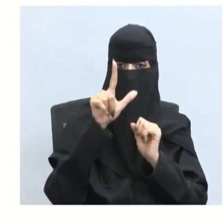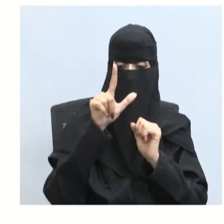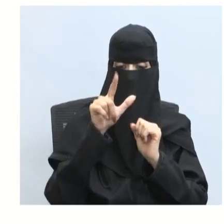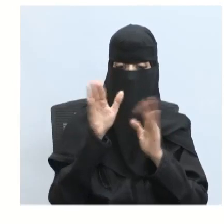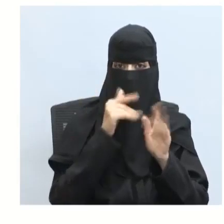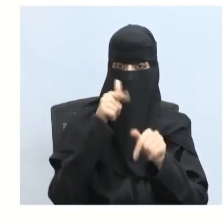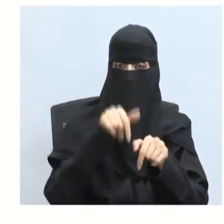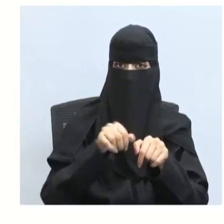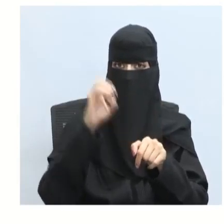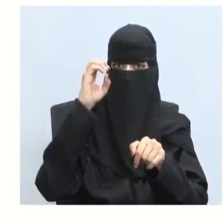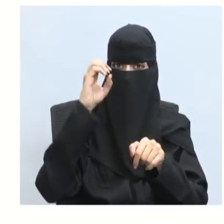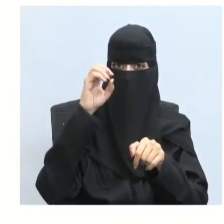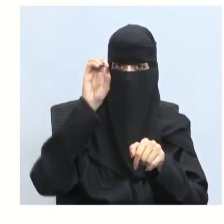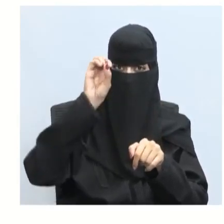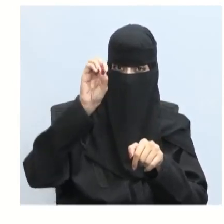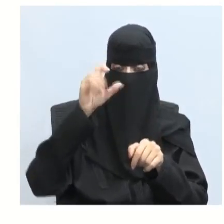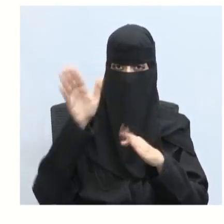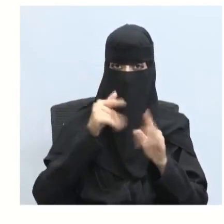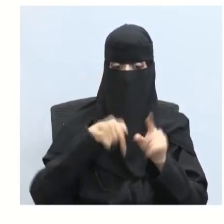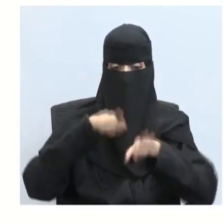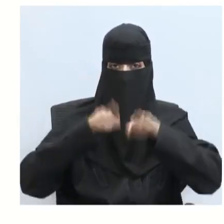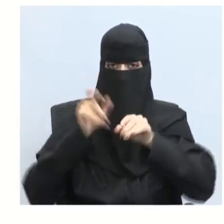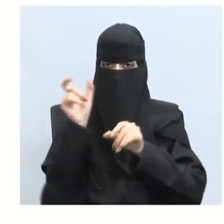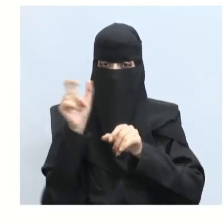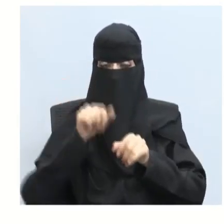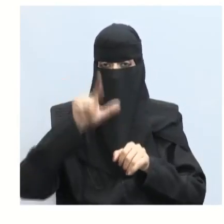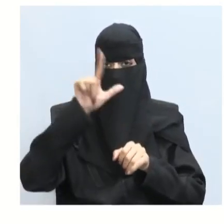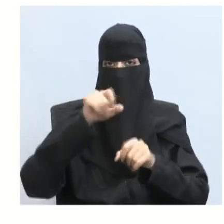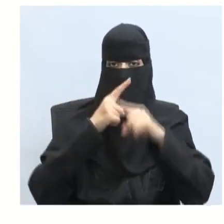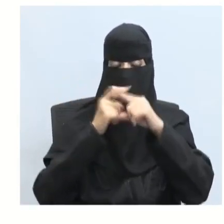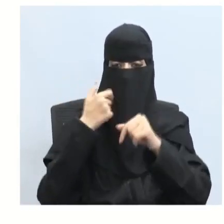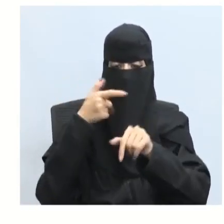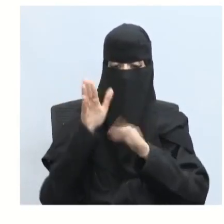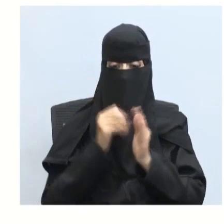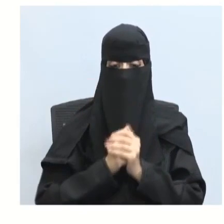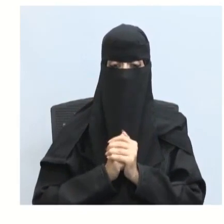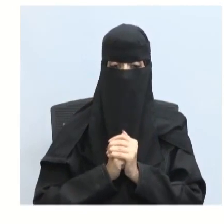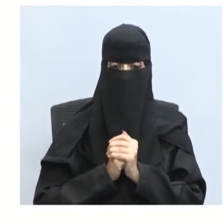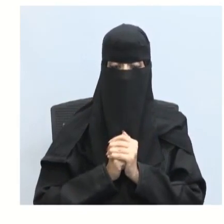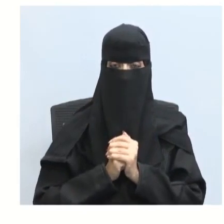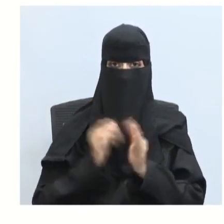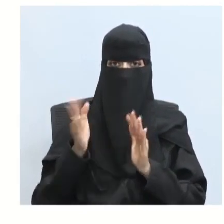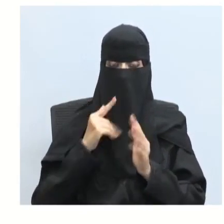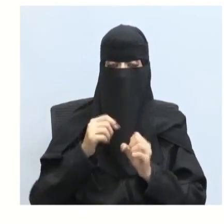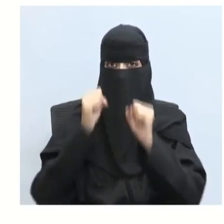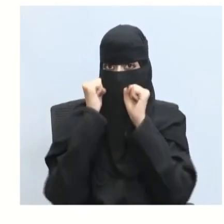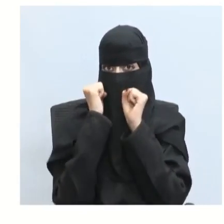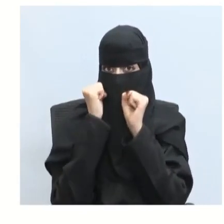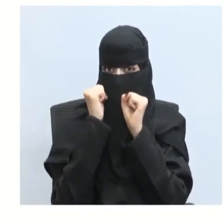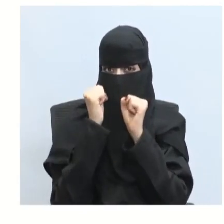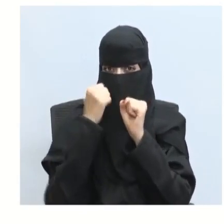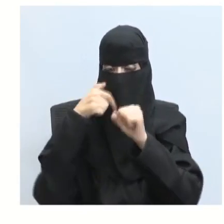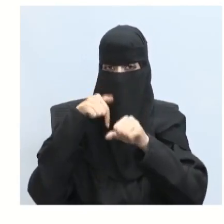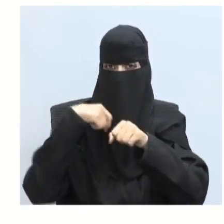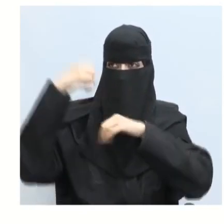وتقاس بوحدة اللوكس إذن تقاس بوحدة اللوكس ورمزنا لها بالرمز إي إذن بما